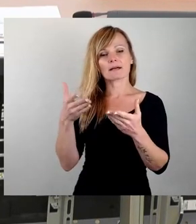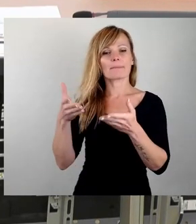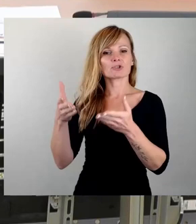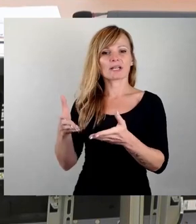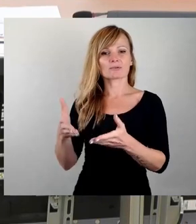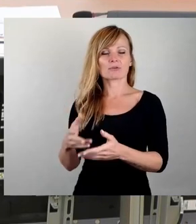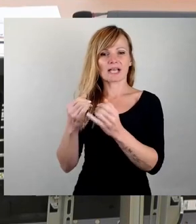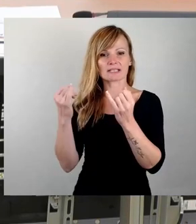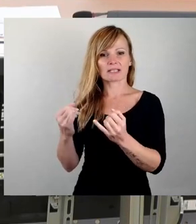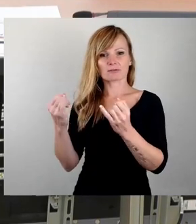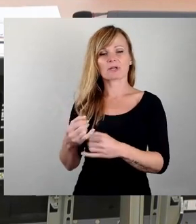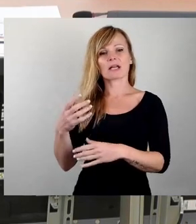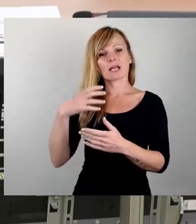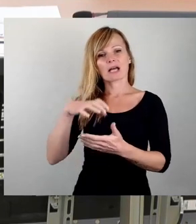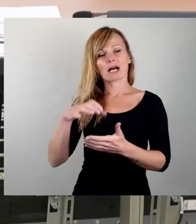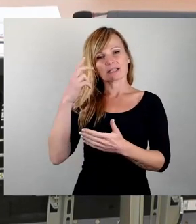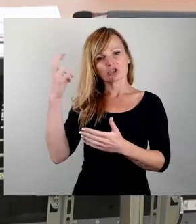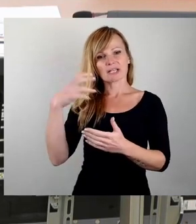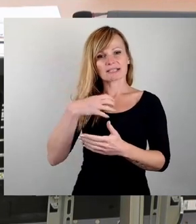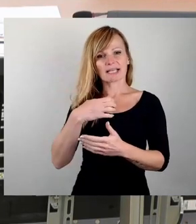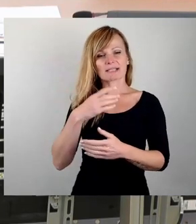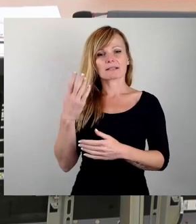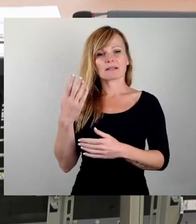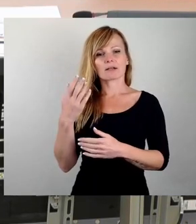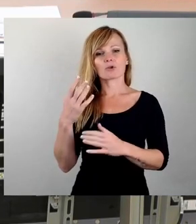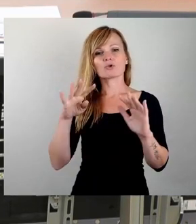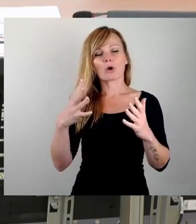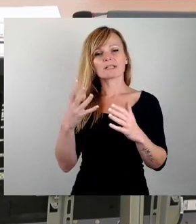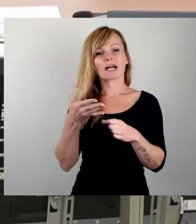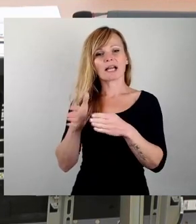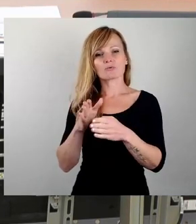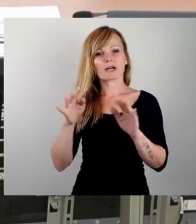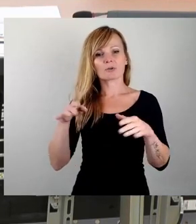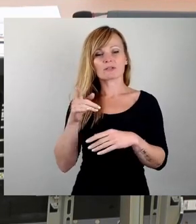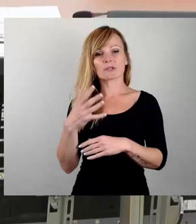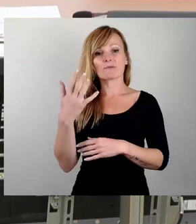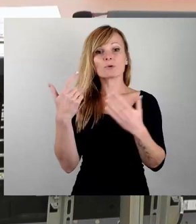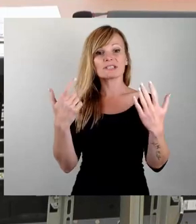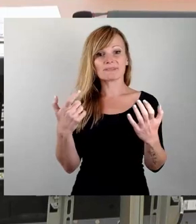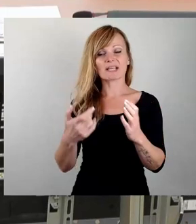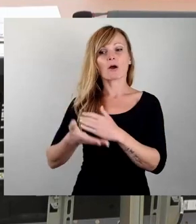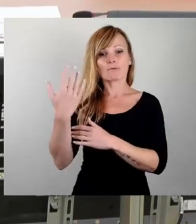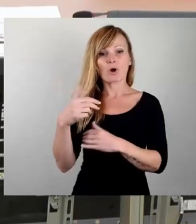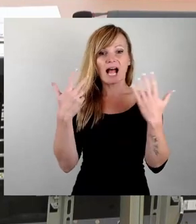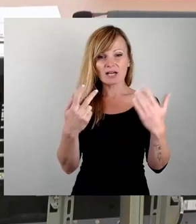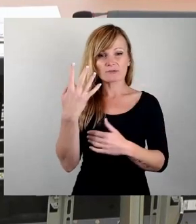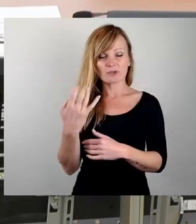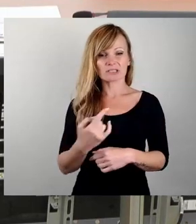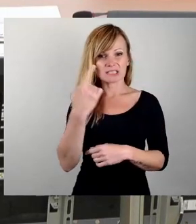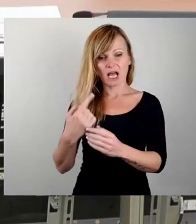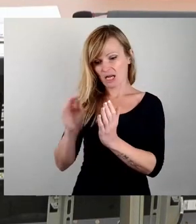Stadt Dresden vom 9. Januar 1975. Ist also sage und schreibe vor 48 Jahren zu Papier